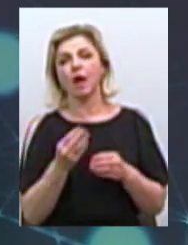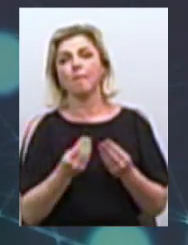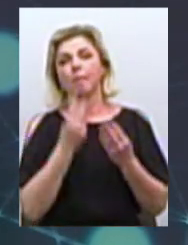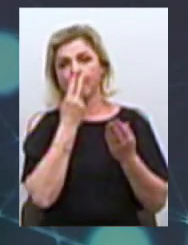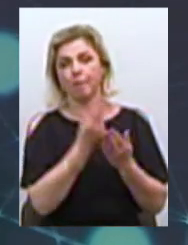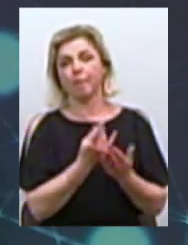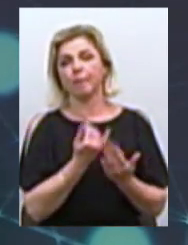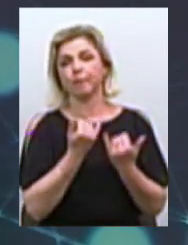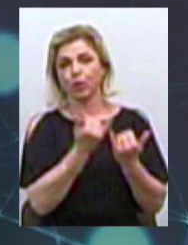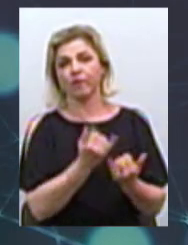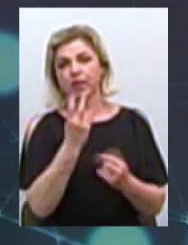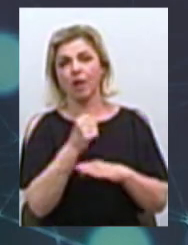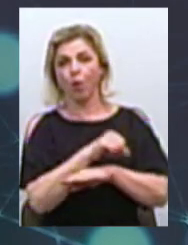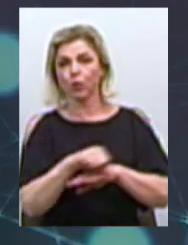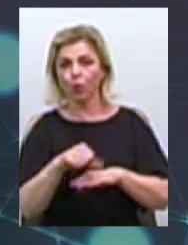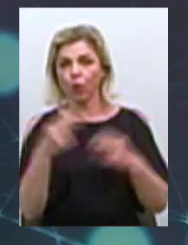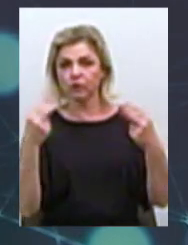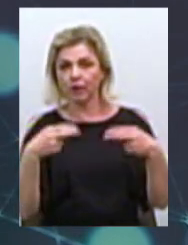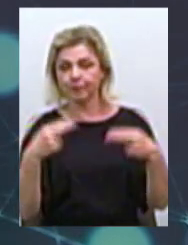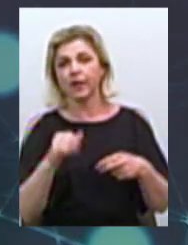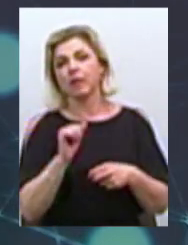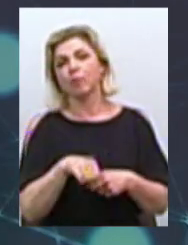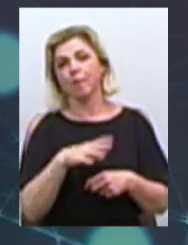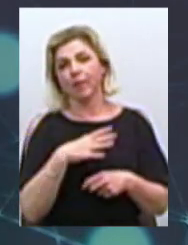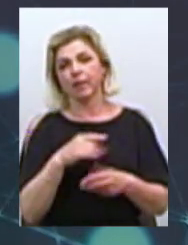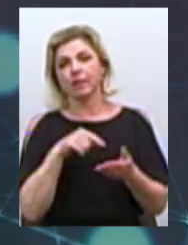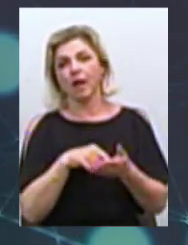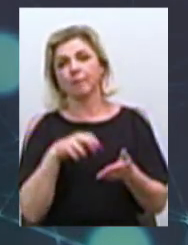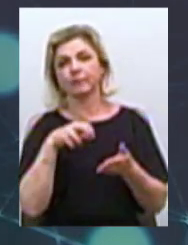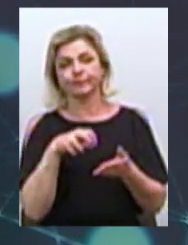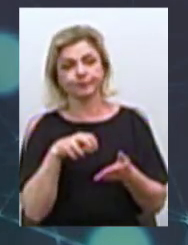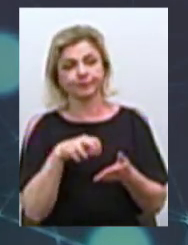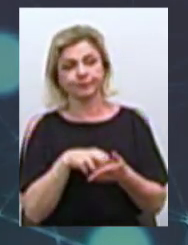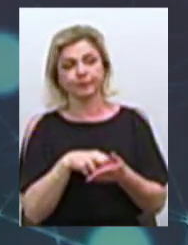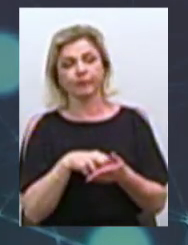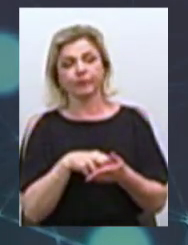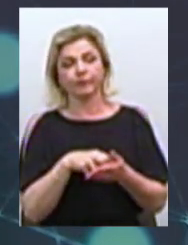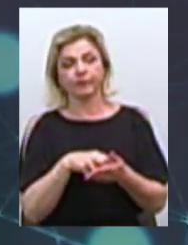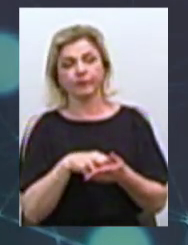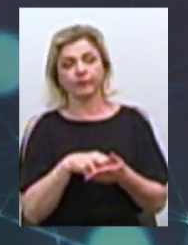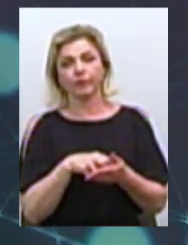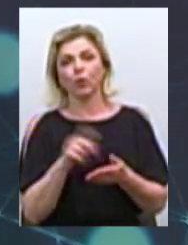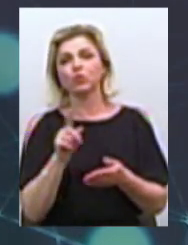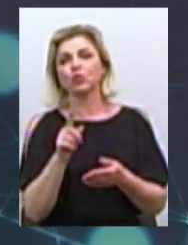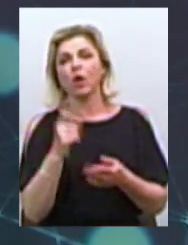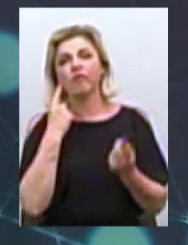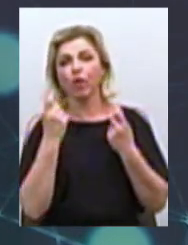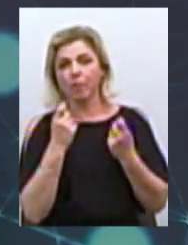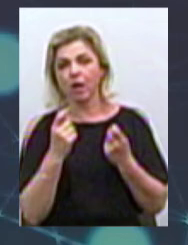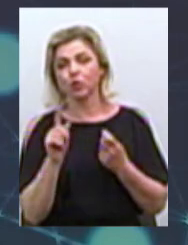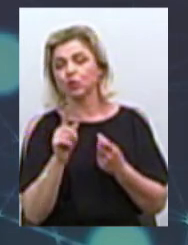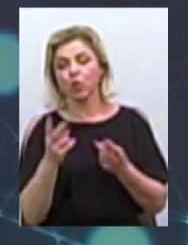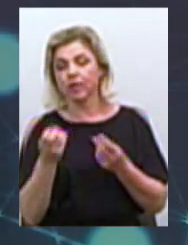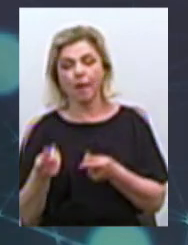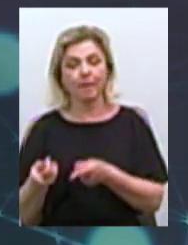на кордоні лише. Там можуть бути стояти візи, яких немає в неперенесенні в біометричний закордонний паспорт,